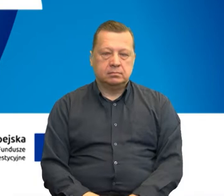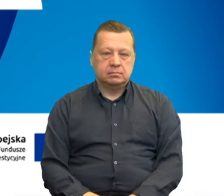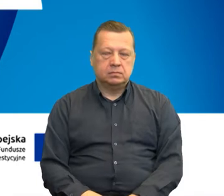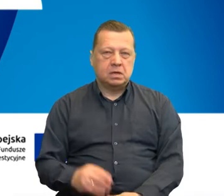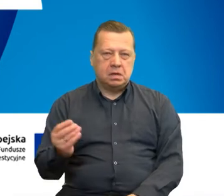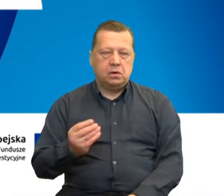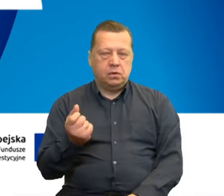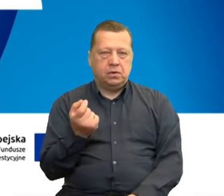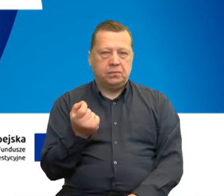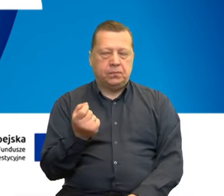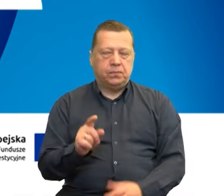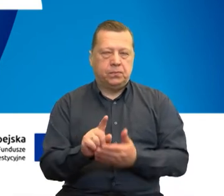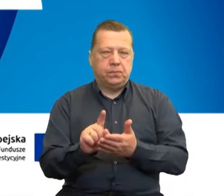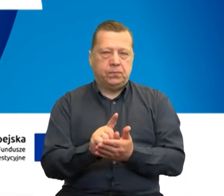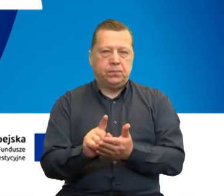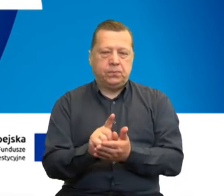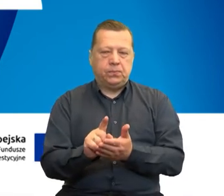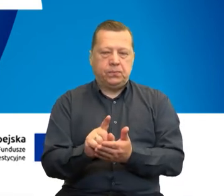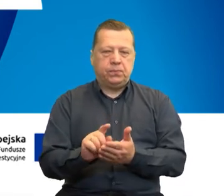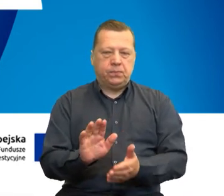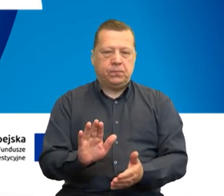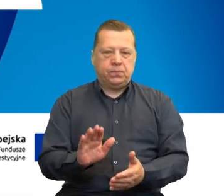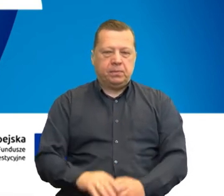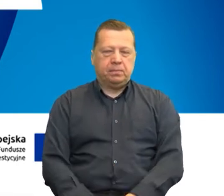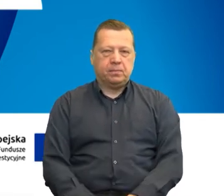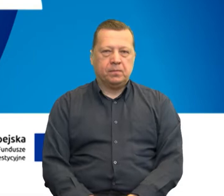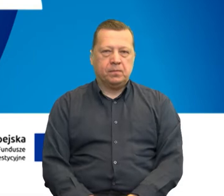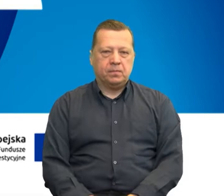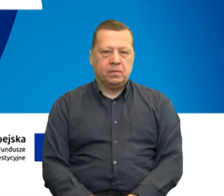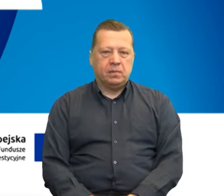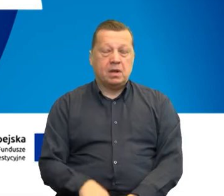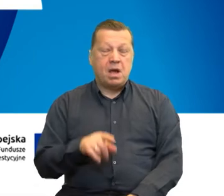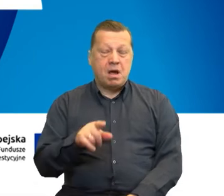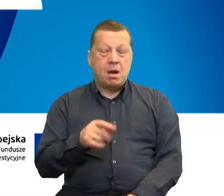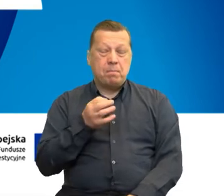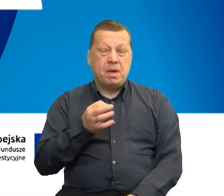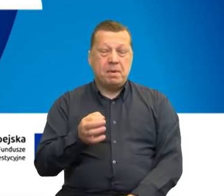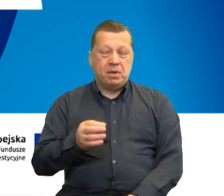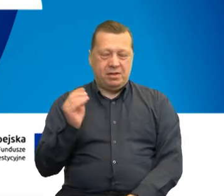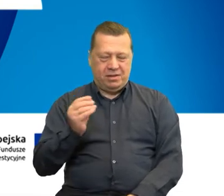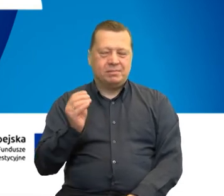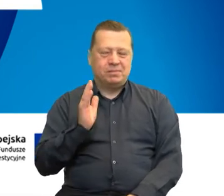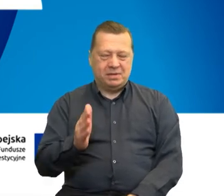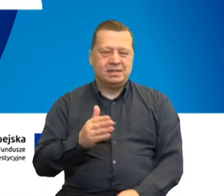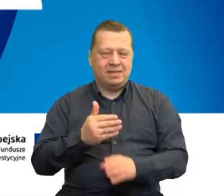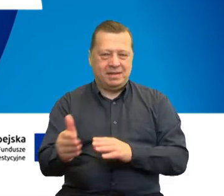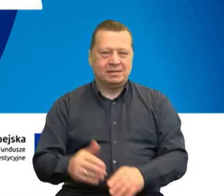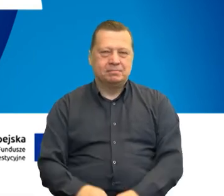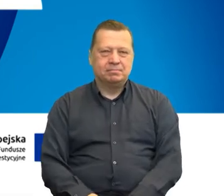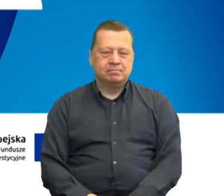Jeszcze chwilę czekamy, a do quizu jeszcze wrócimy, jeszcze przed nami kolejne pytania.